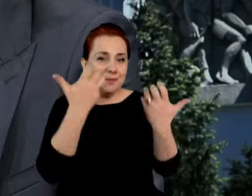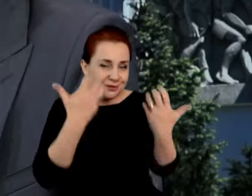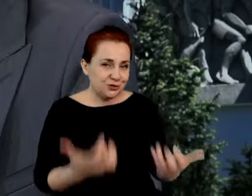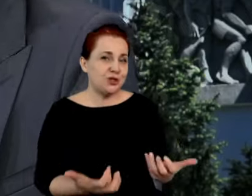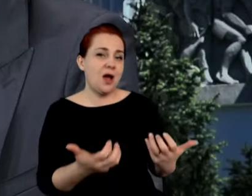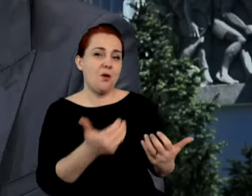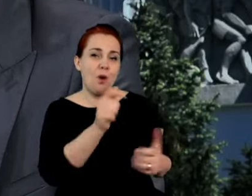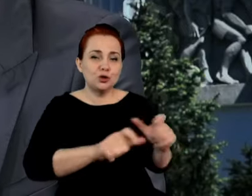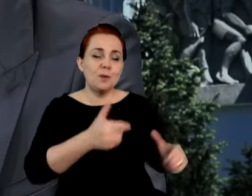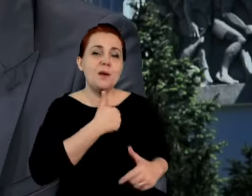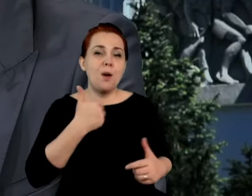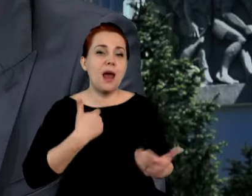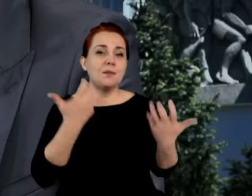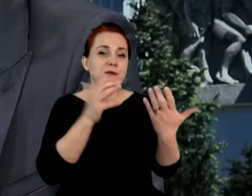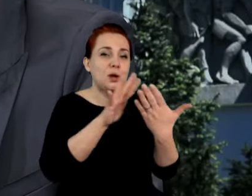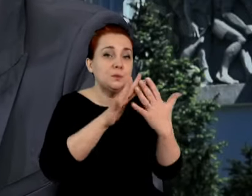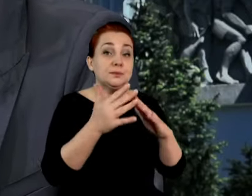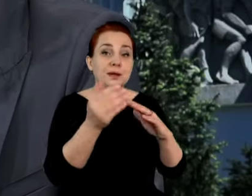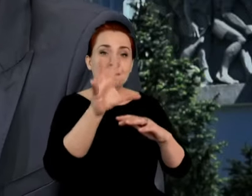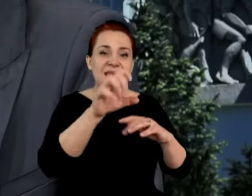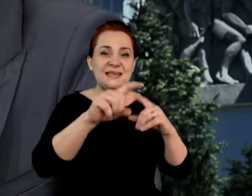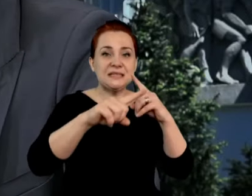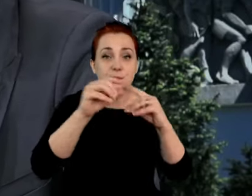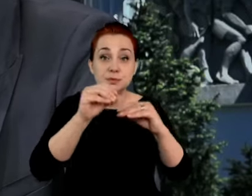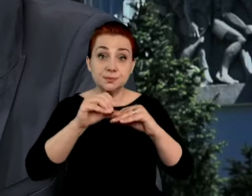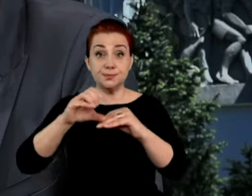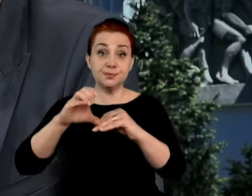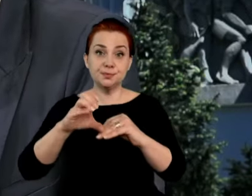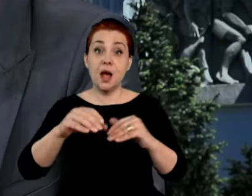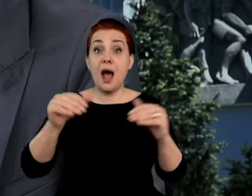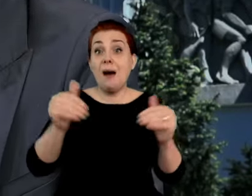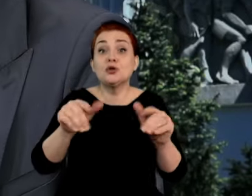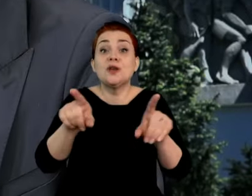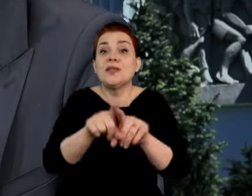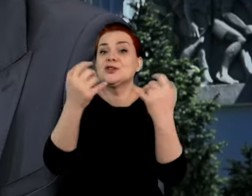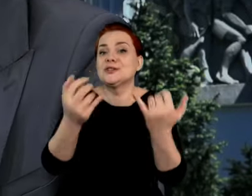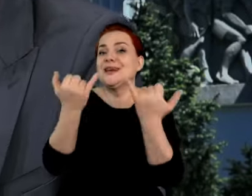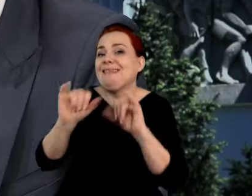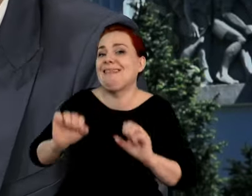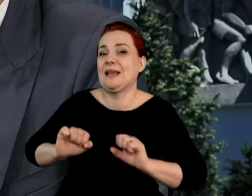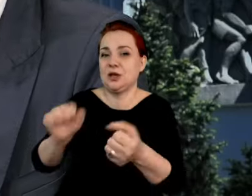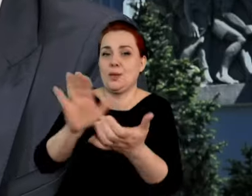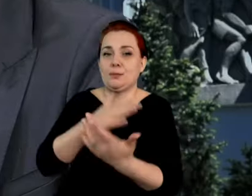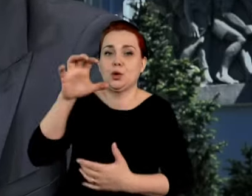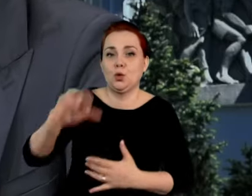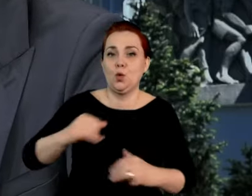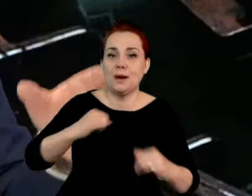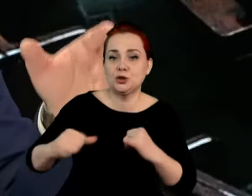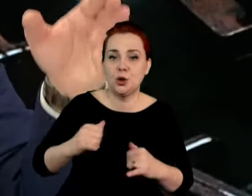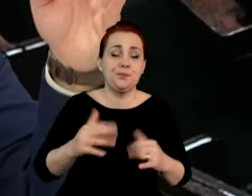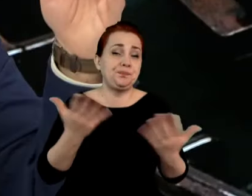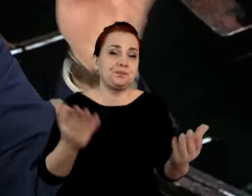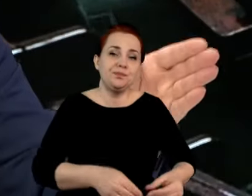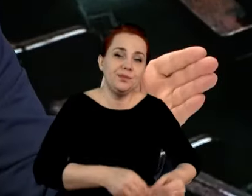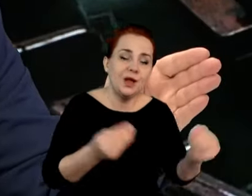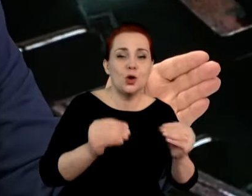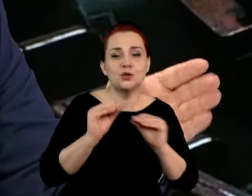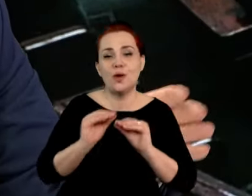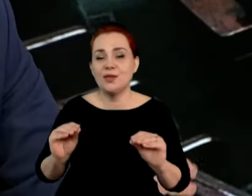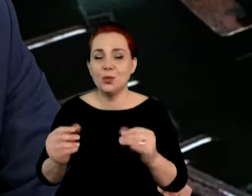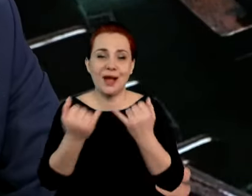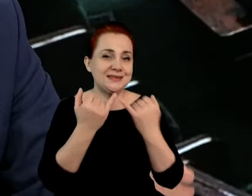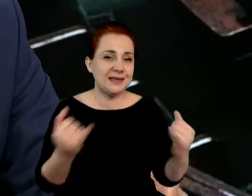A być może by chcieli innego rodzaju działań ze strony rządu. Na przykład, nie wiem, w obszarach rozwojowych, edukacji. Ale panie ministrze, nie wierzę, że nie macie jakichś